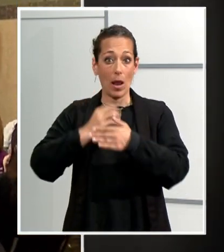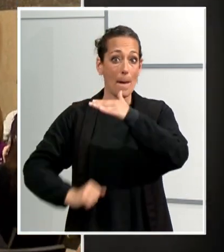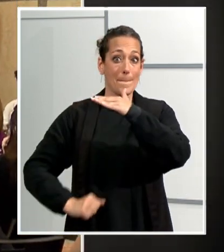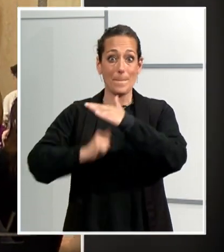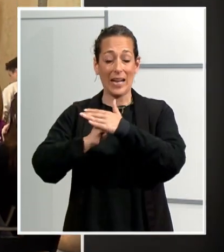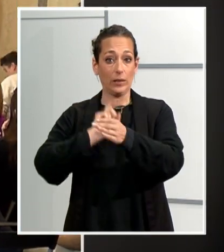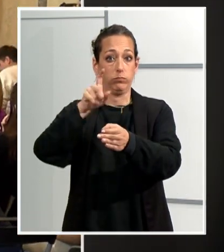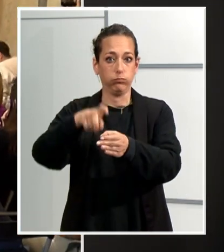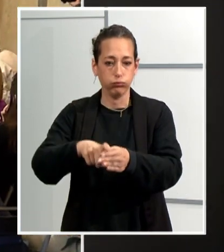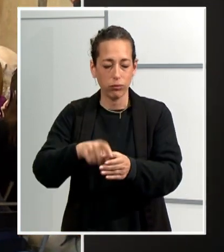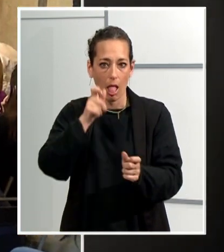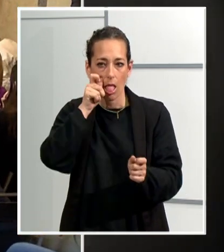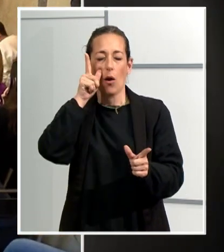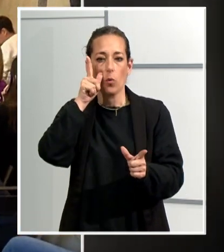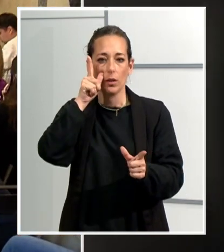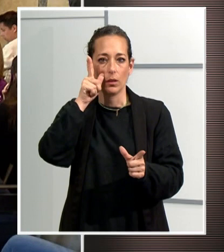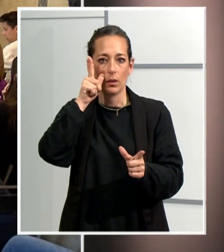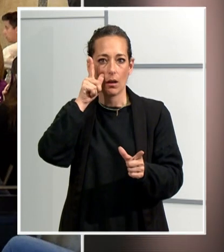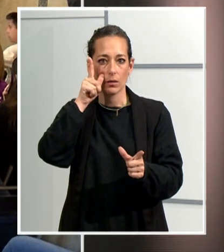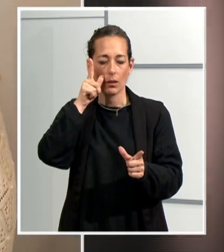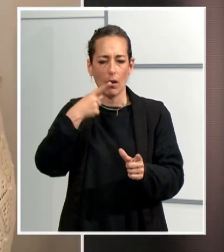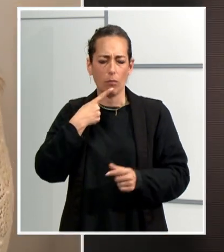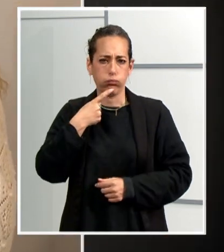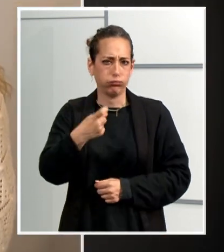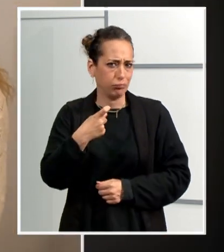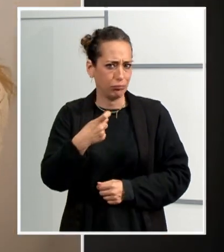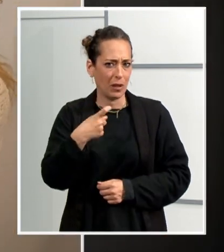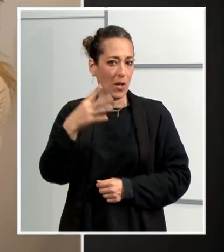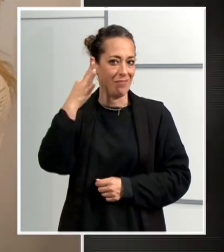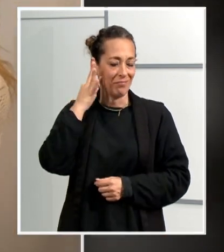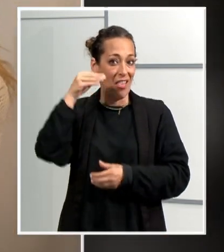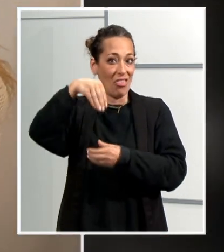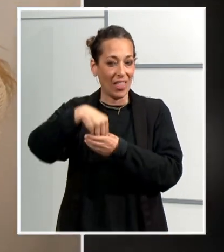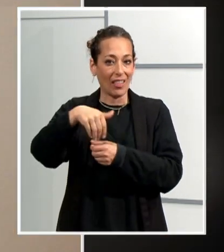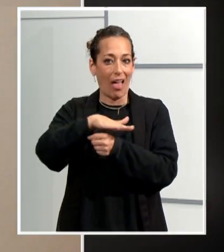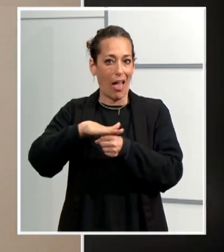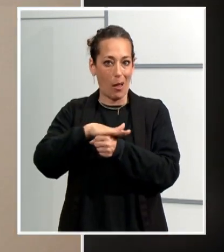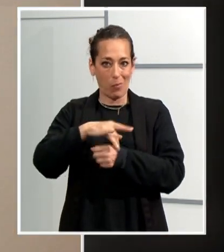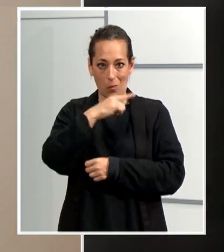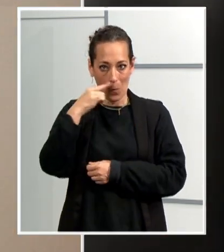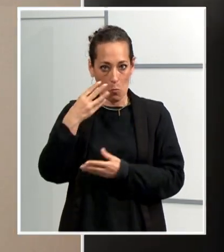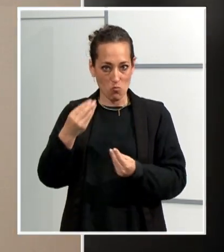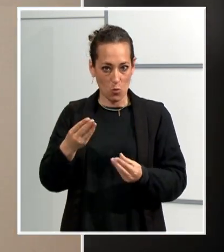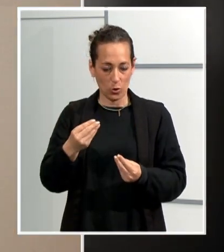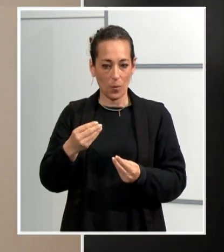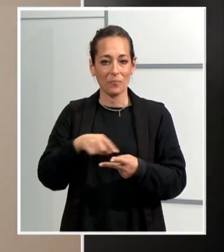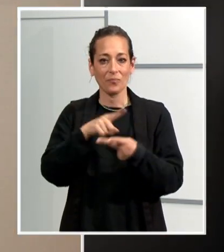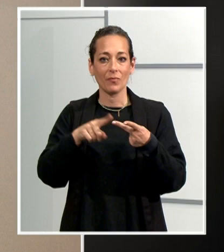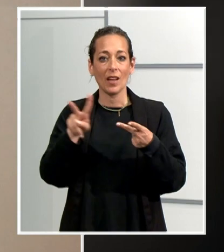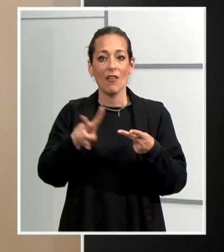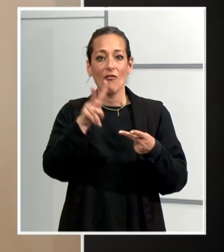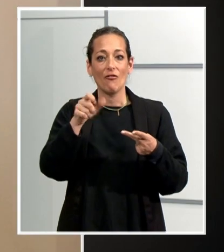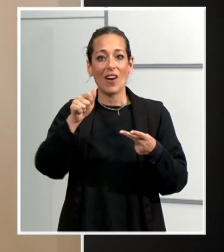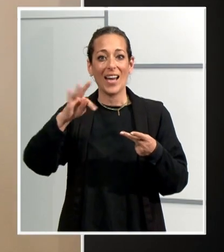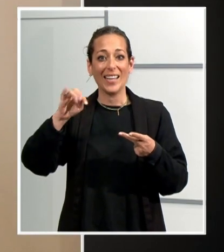'adones de totes les dificultats que tenim com a dones en aquest món tan masculinitzat. Valentín ha estat medallista en tres Jocs